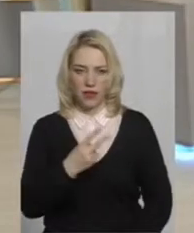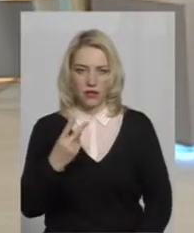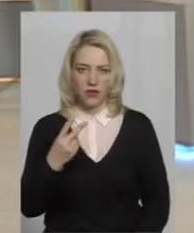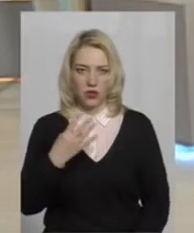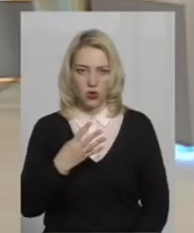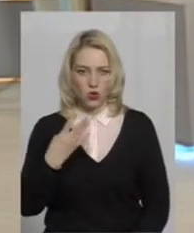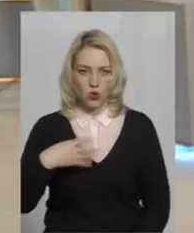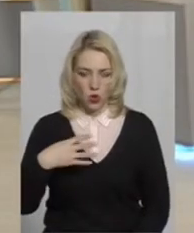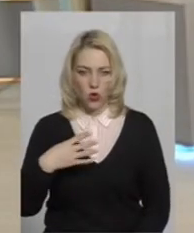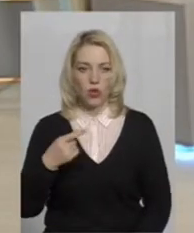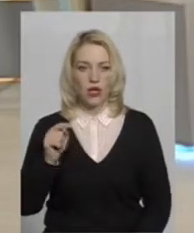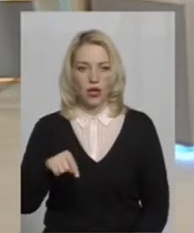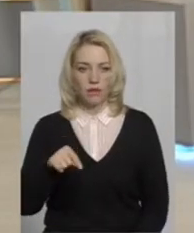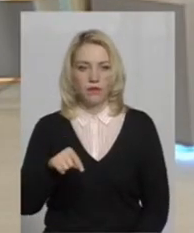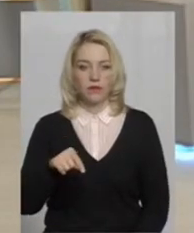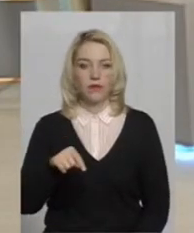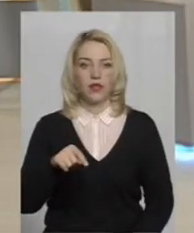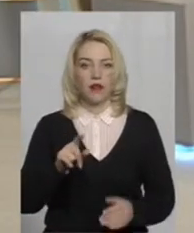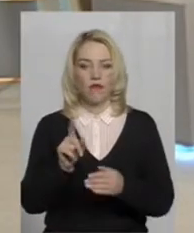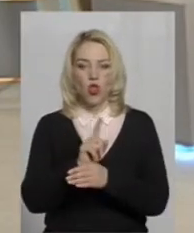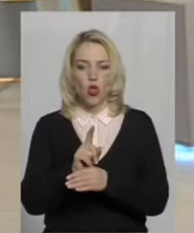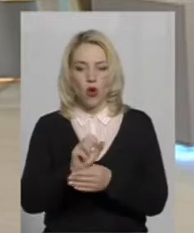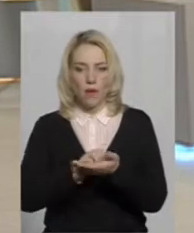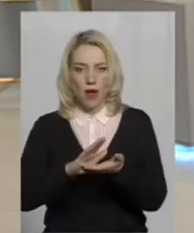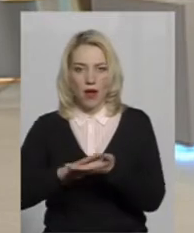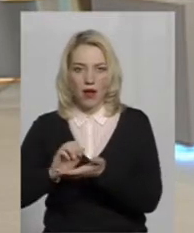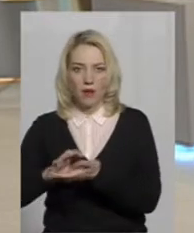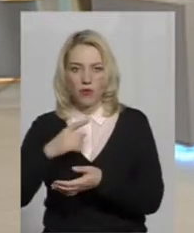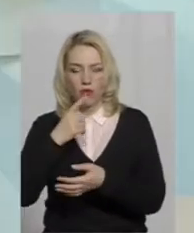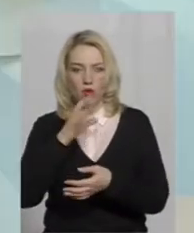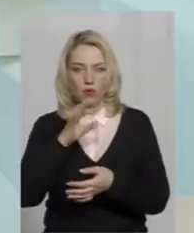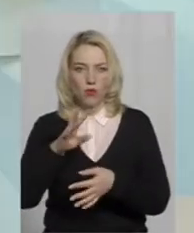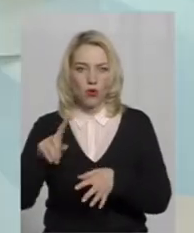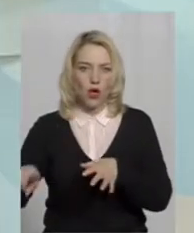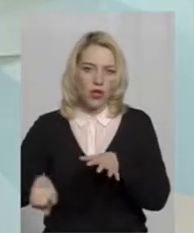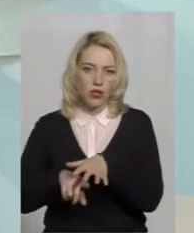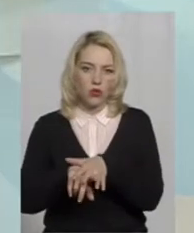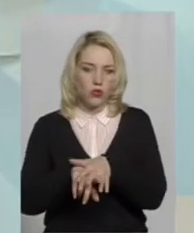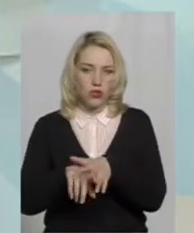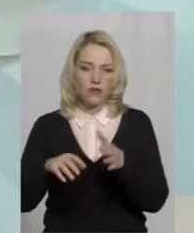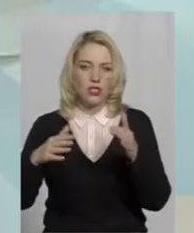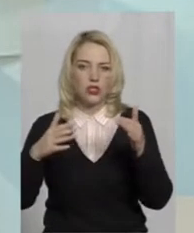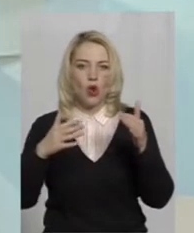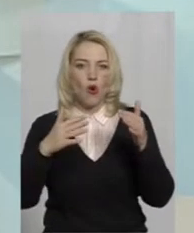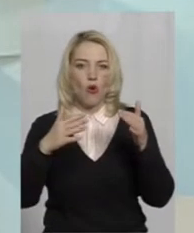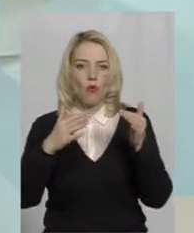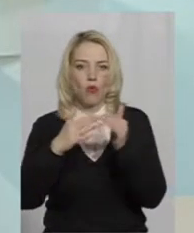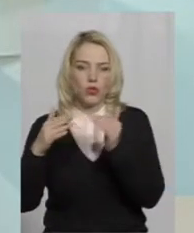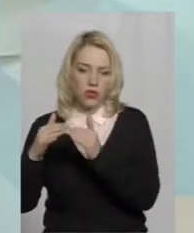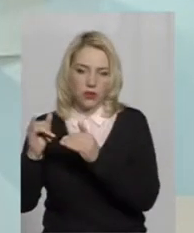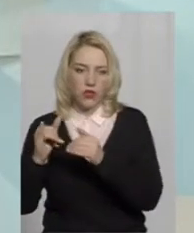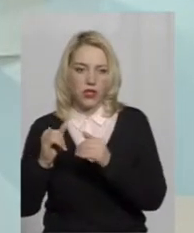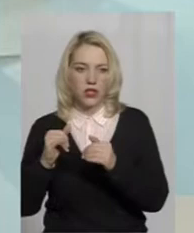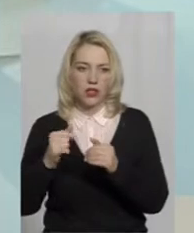І саме в цих нормах обговорена інклюзивність будівель і споруд. І вони сьогоднішній день